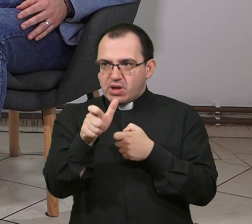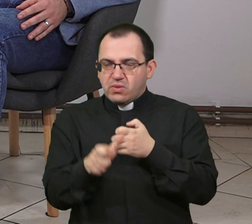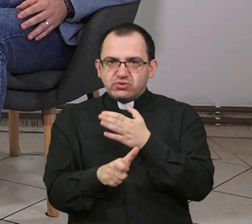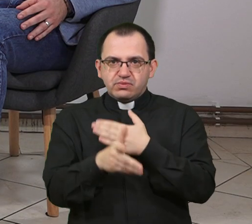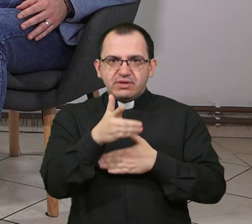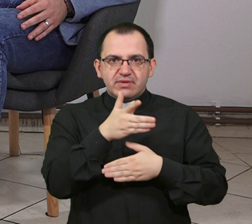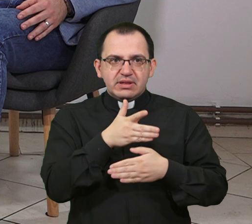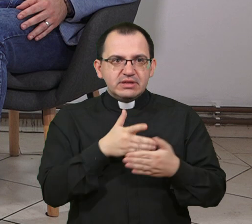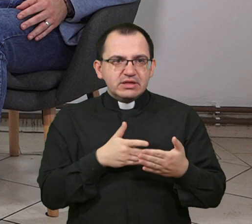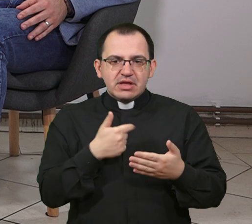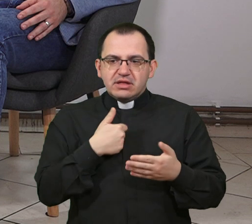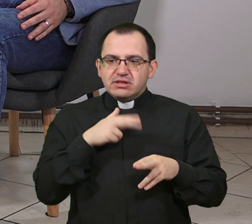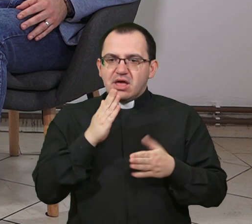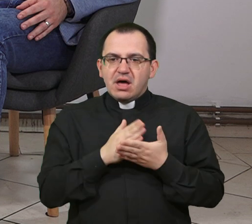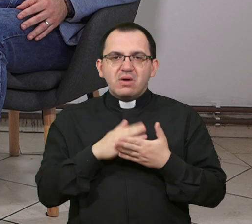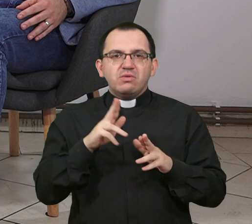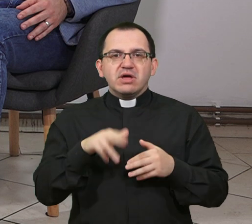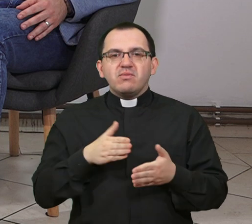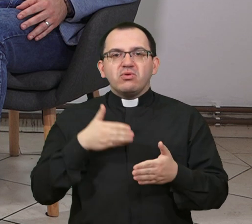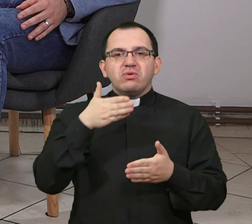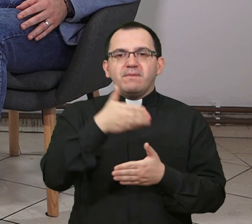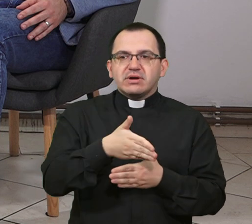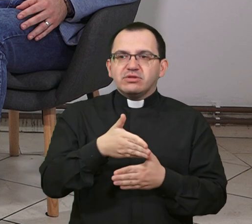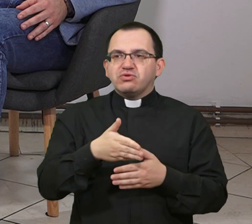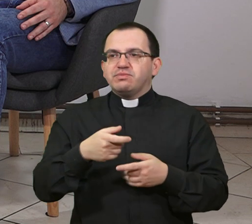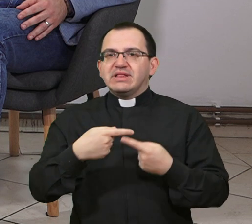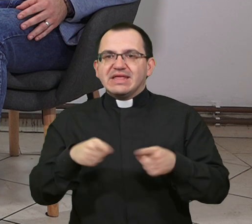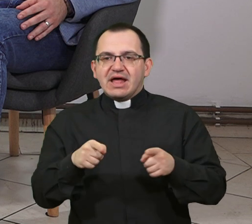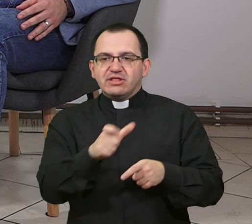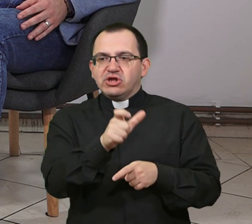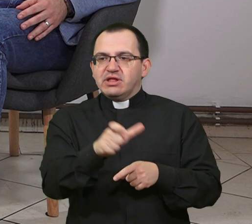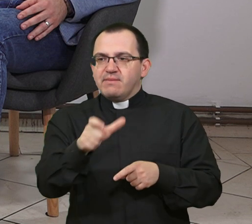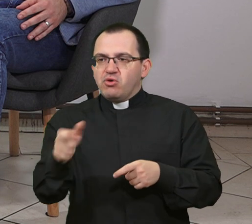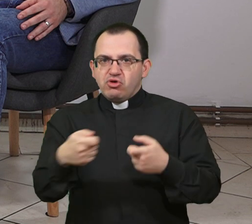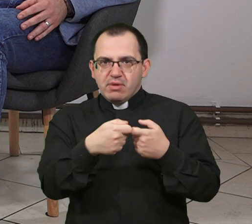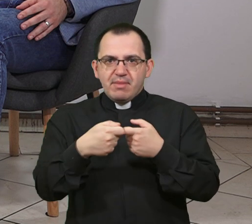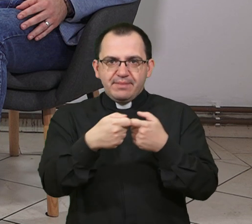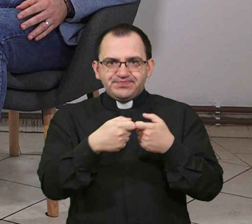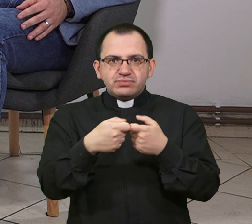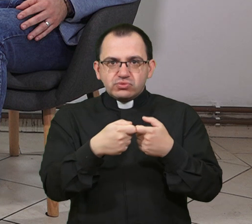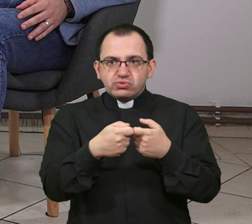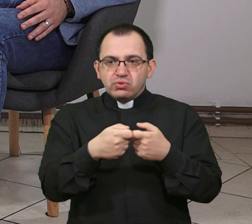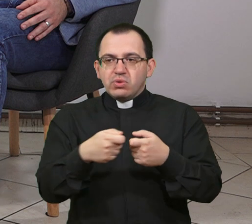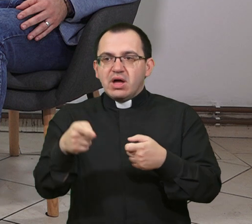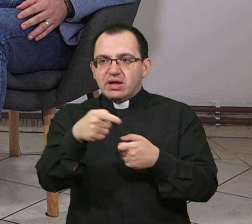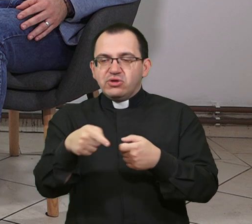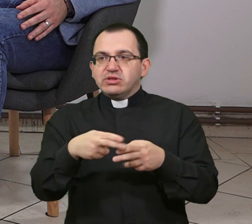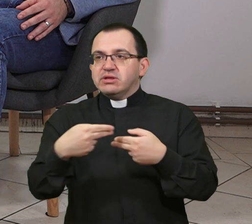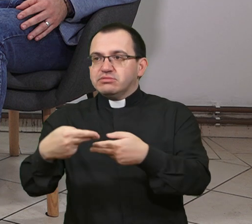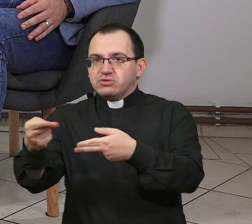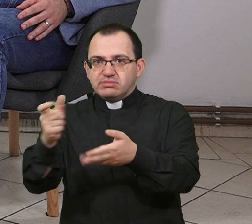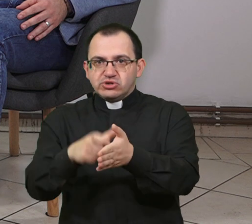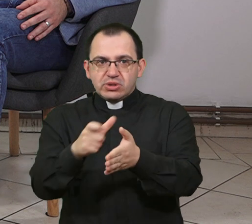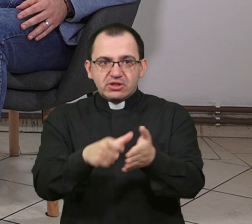invaliditetom i uvijek mogu pristupiti predsjednicima, ti isti predsjednici svojim članovima i na taj